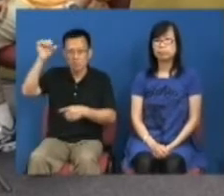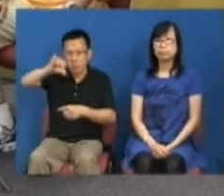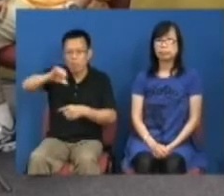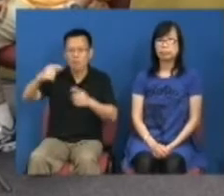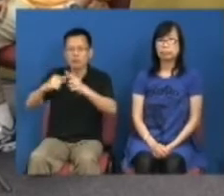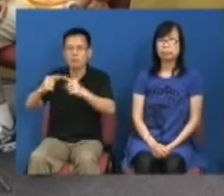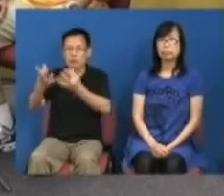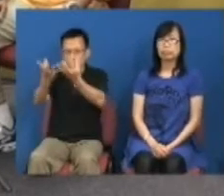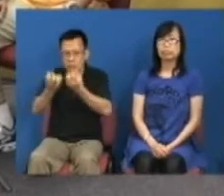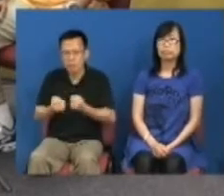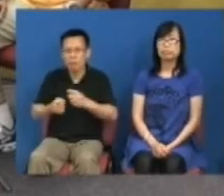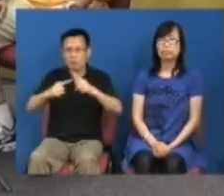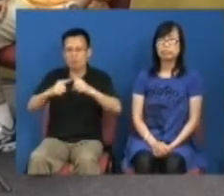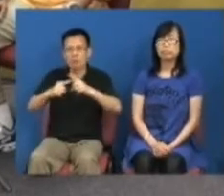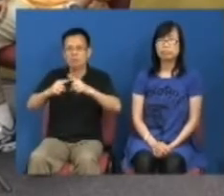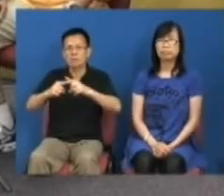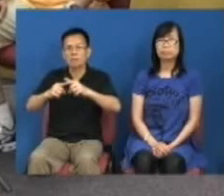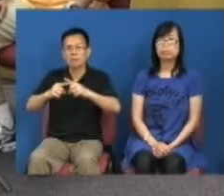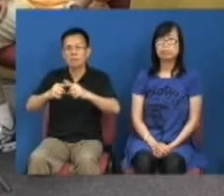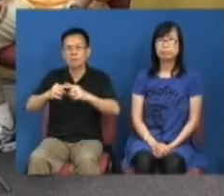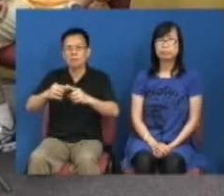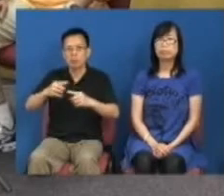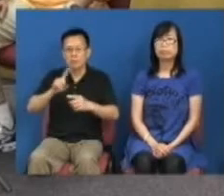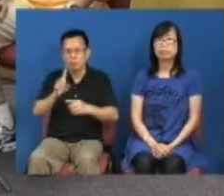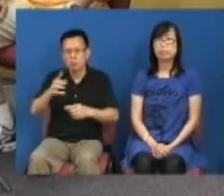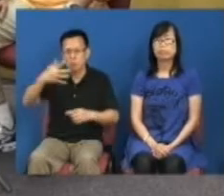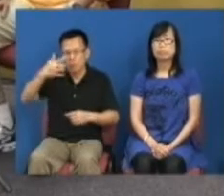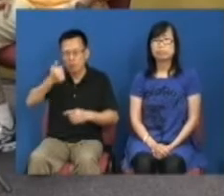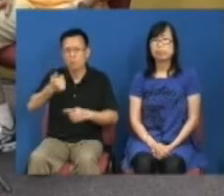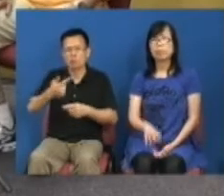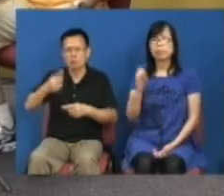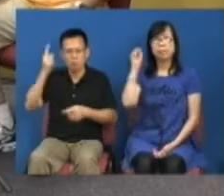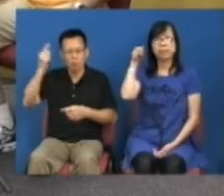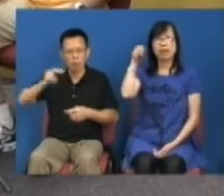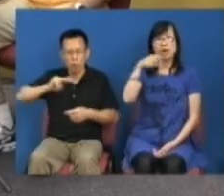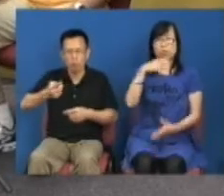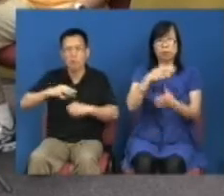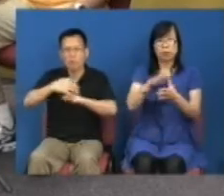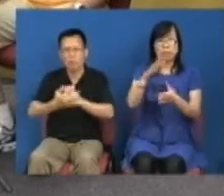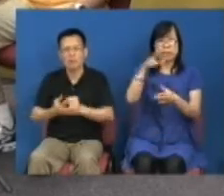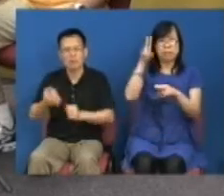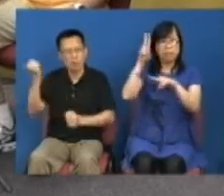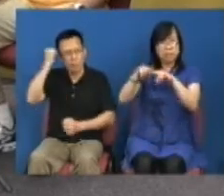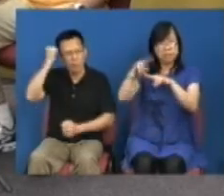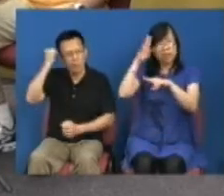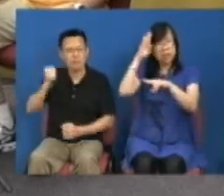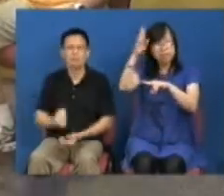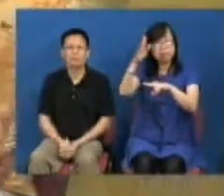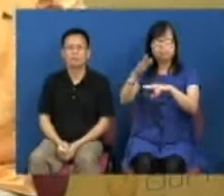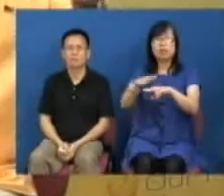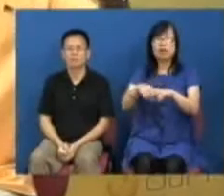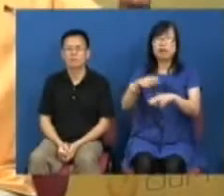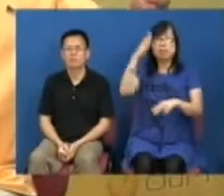有这样的领导就会改变这个世界是难的我们希望中央政府或特区政府明白